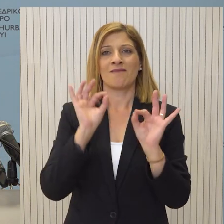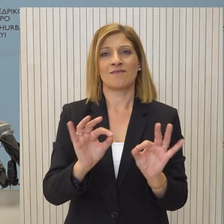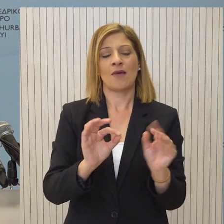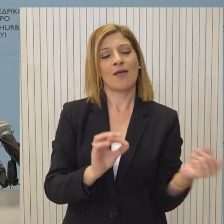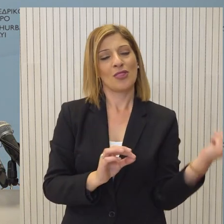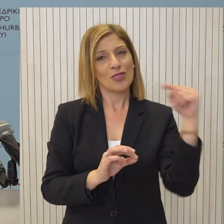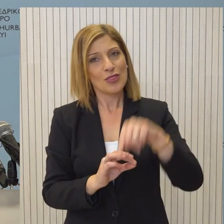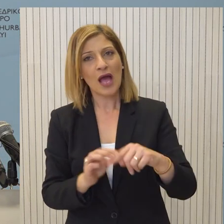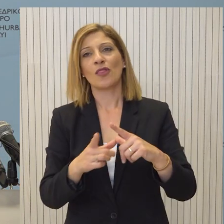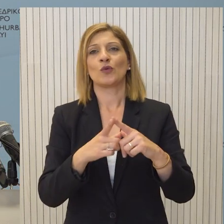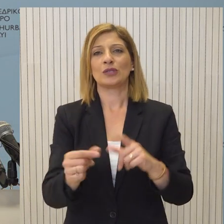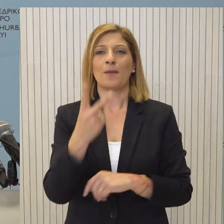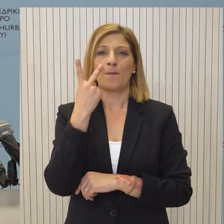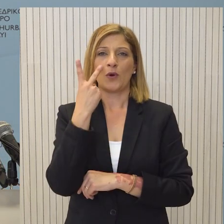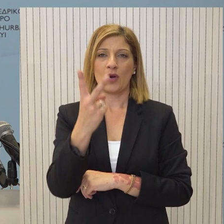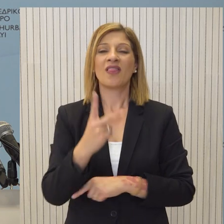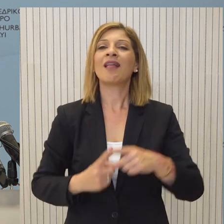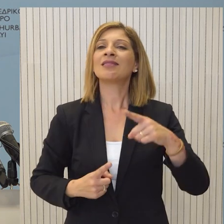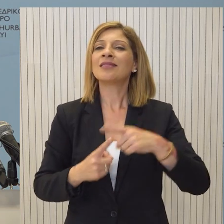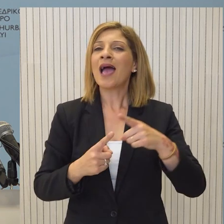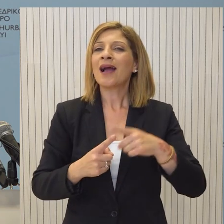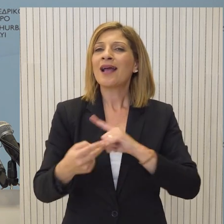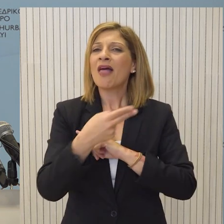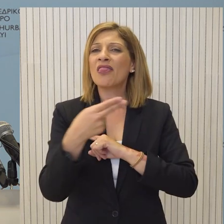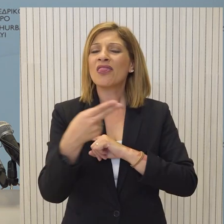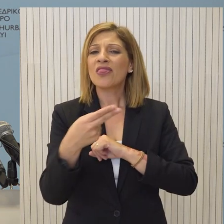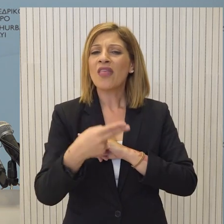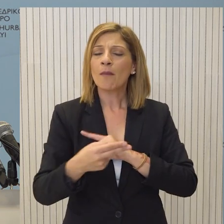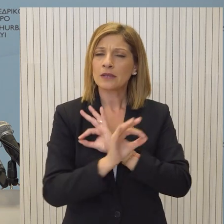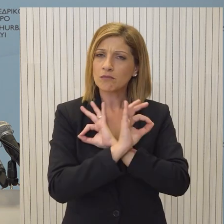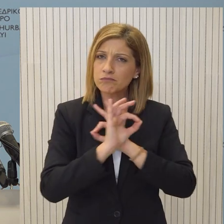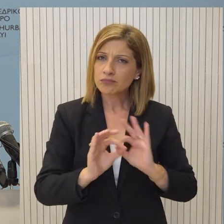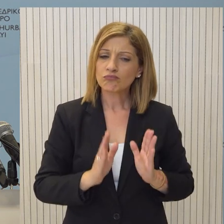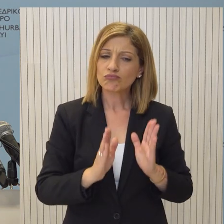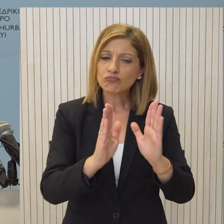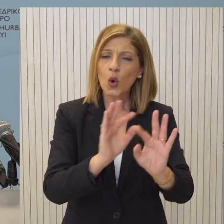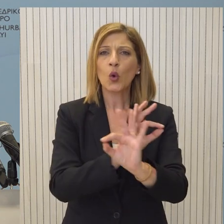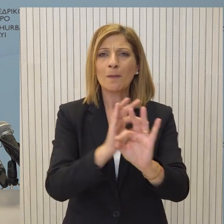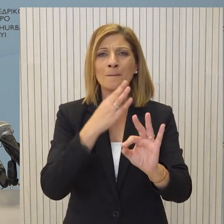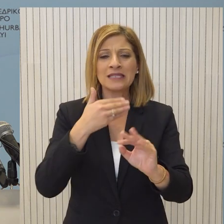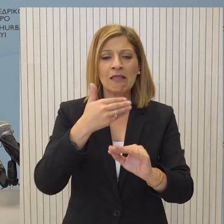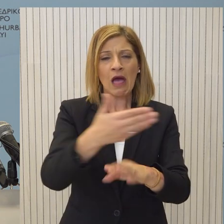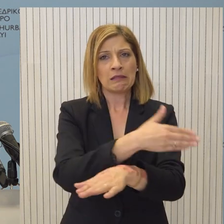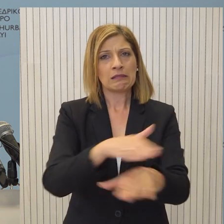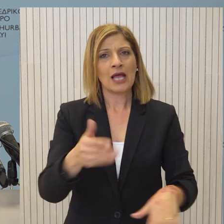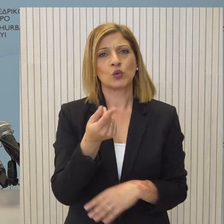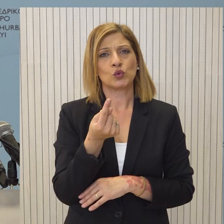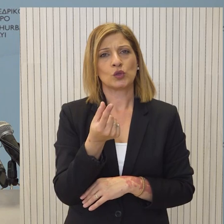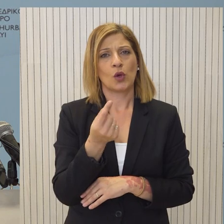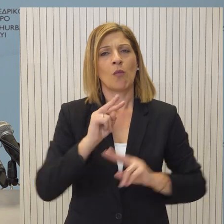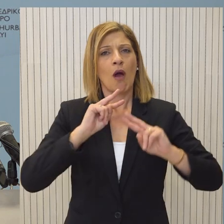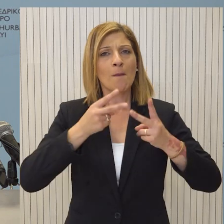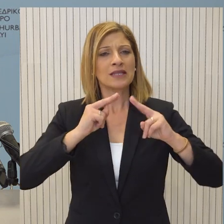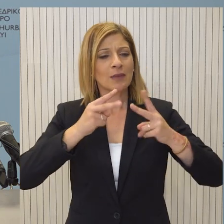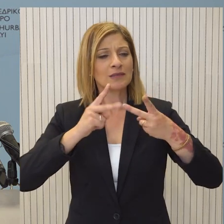Επαναλαμβάνω ότι τα τεχνικά ζητήματα τα οποία είχαν τεθεί είναι σε πολύ προχωρημένο στάδιο ολοκλήρωσης, υλοποίησης, απάντησης σχεδόν